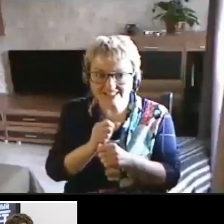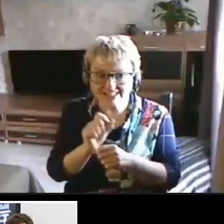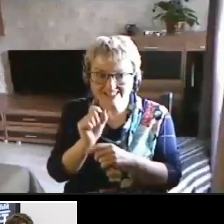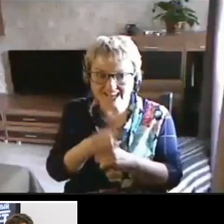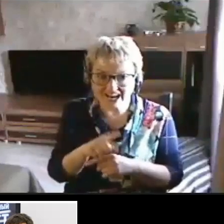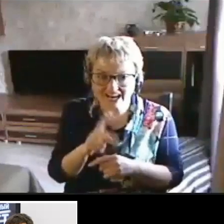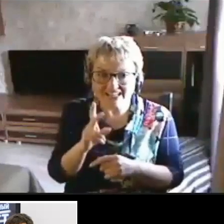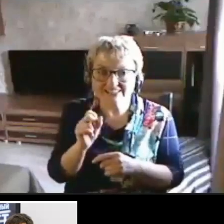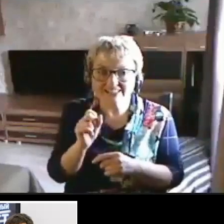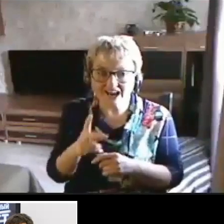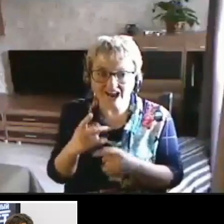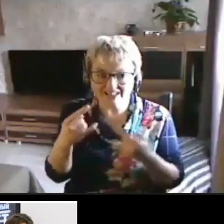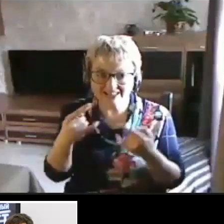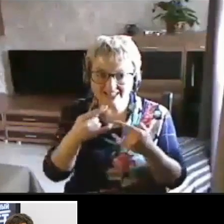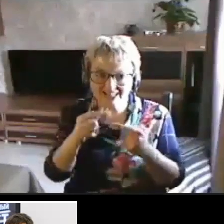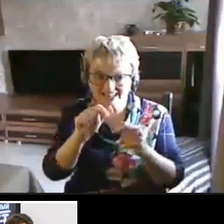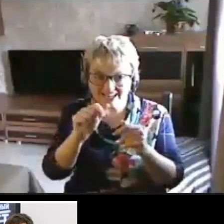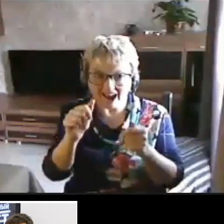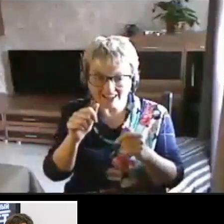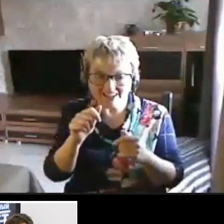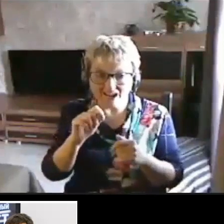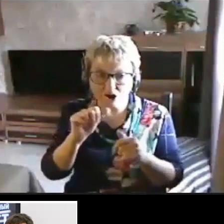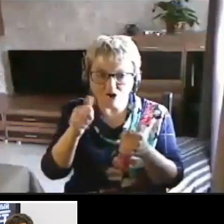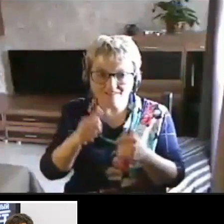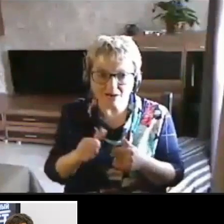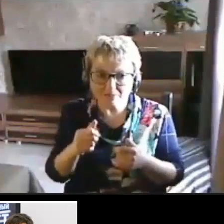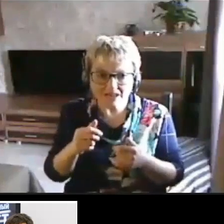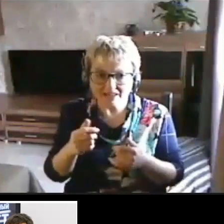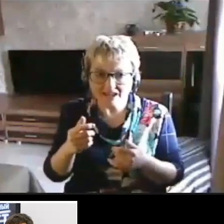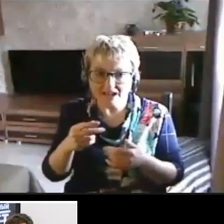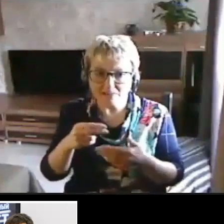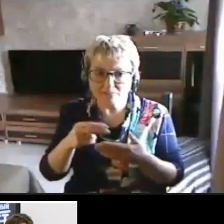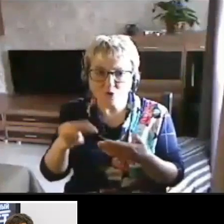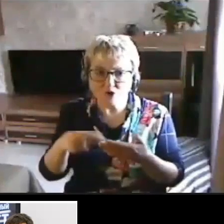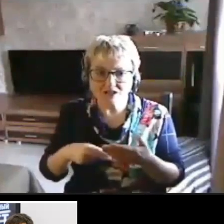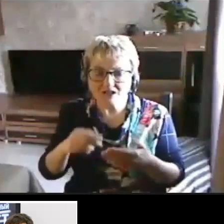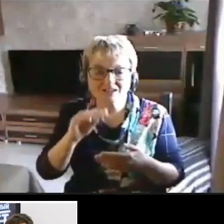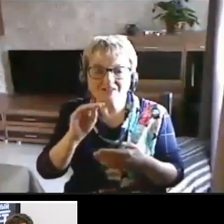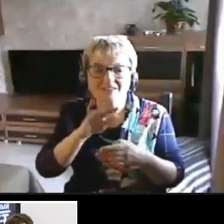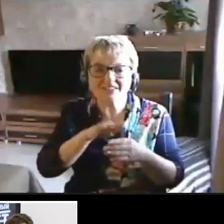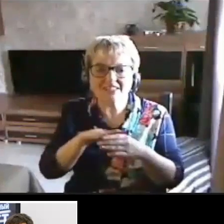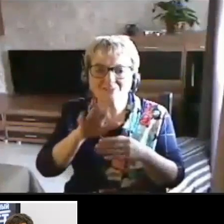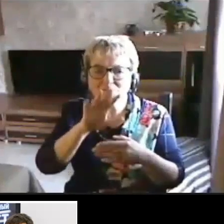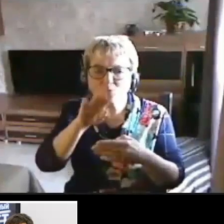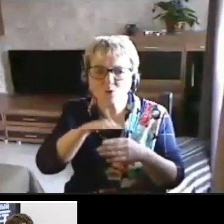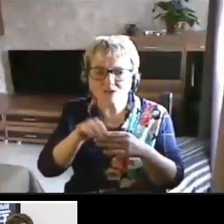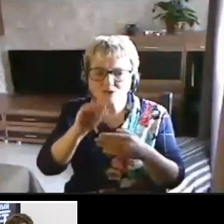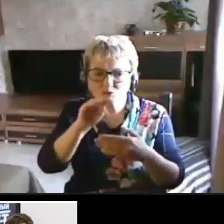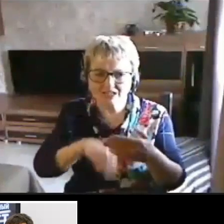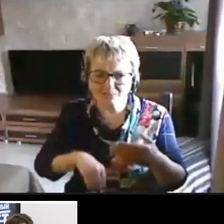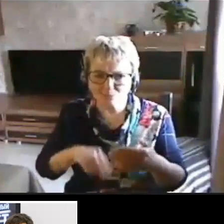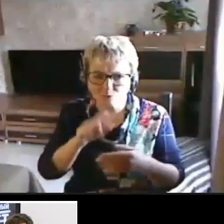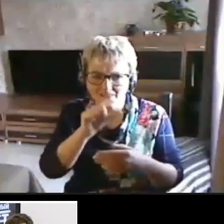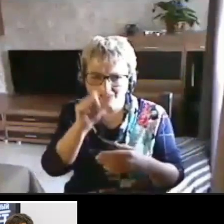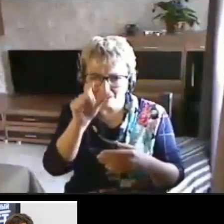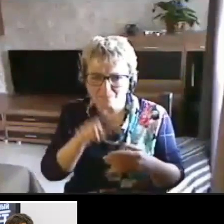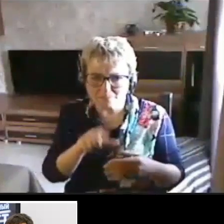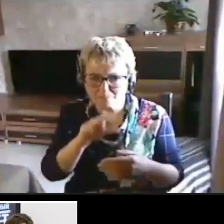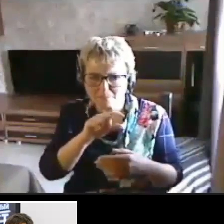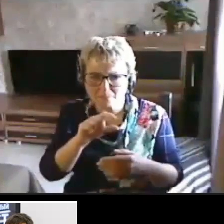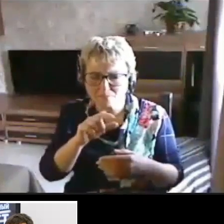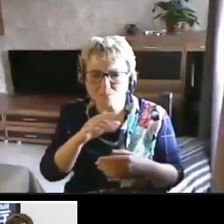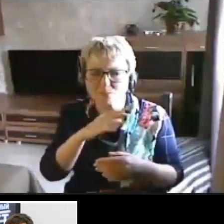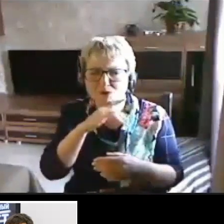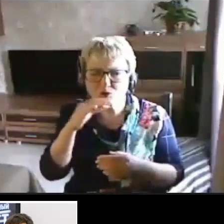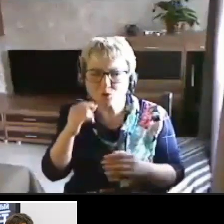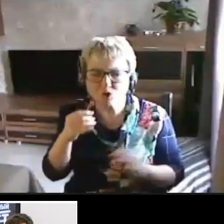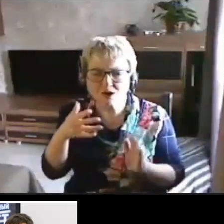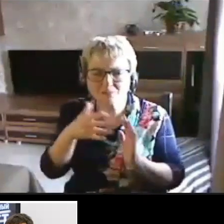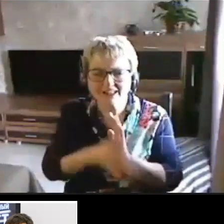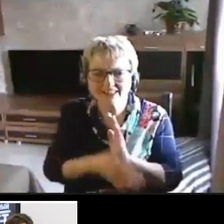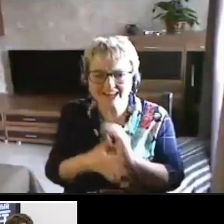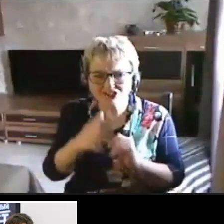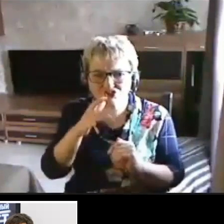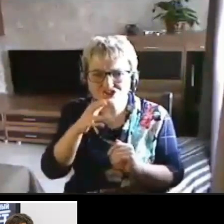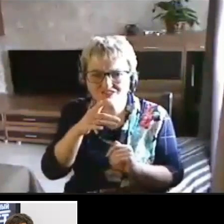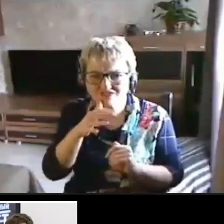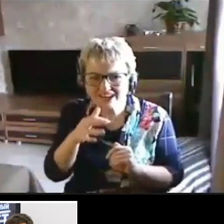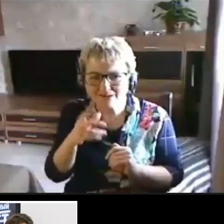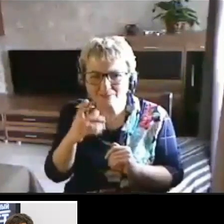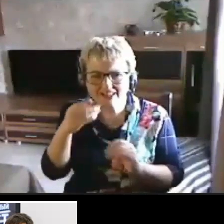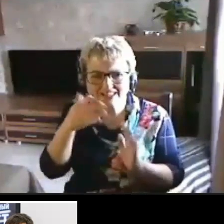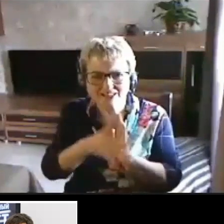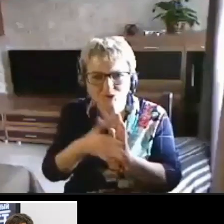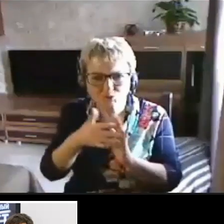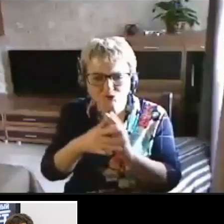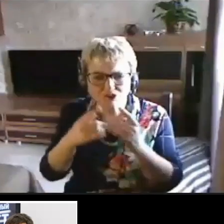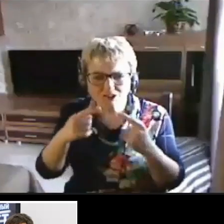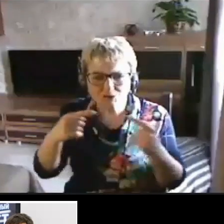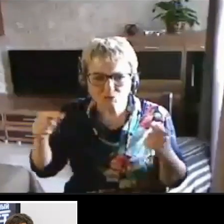так как на экране оформления подписаны не все поля. То есть уже потрачено довольно много времени на изучение